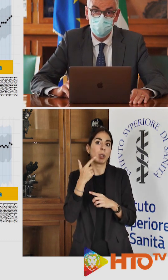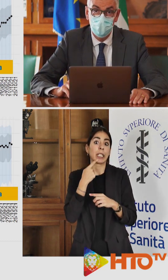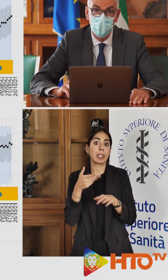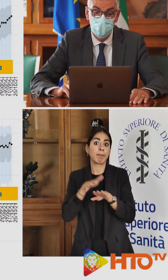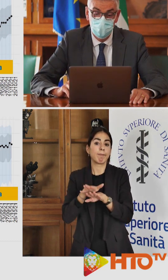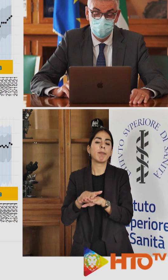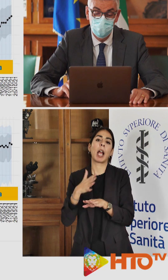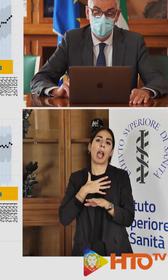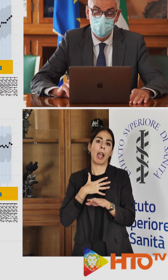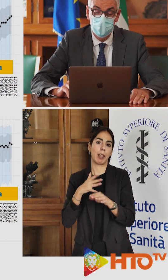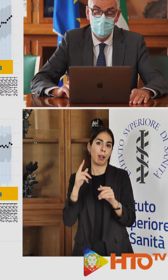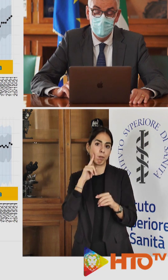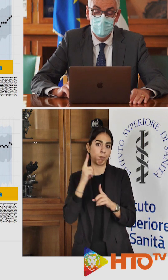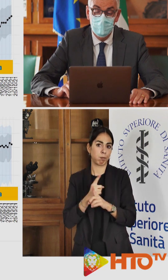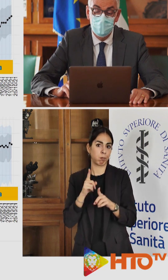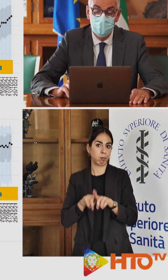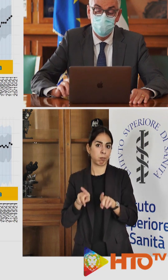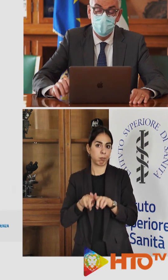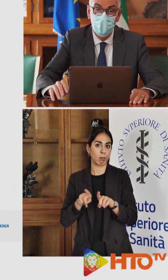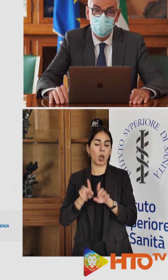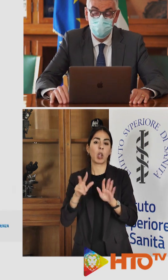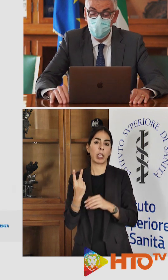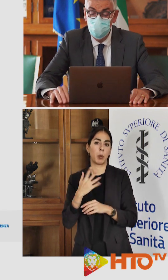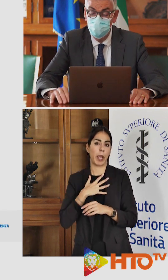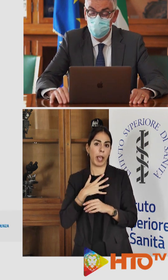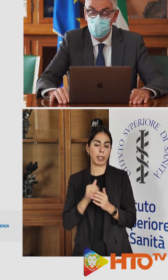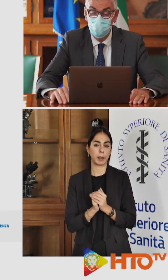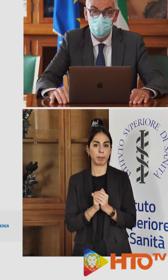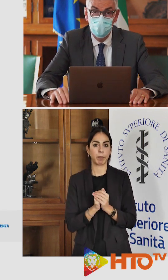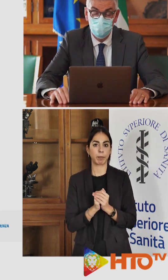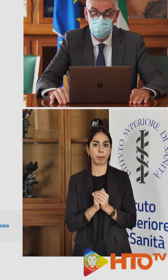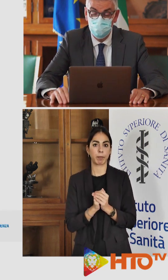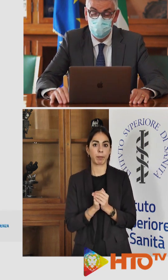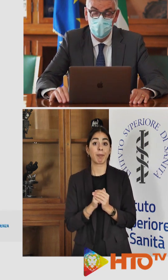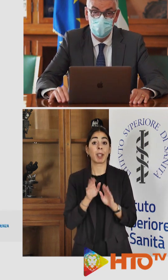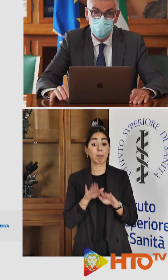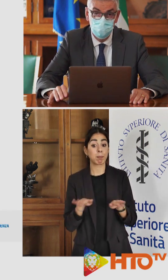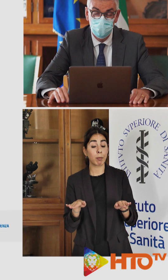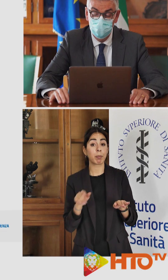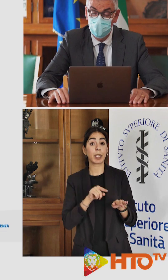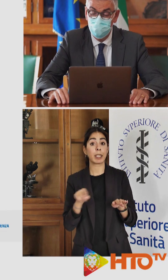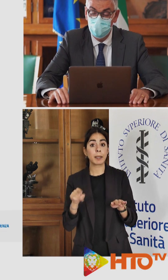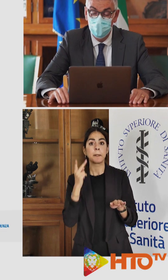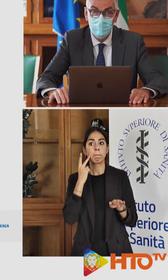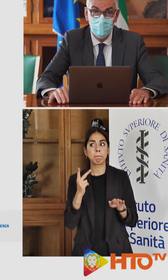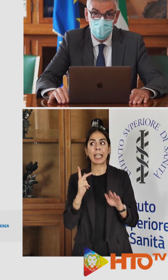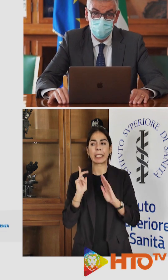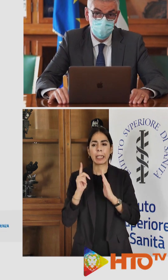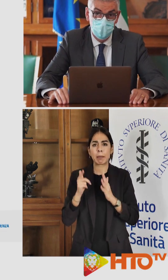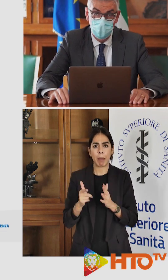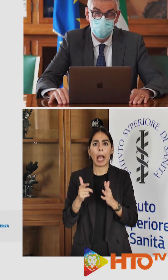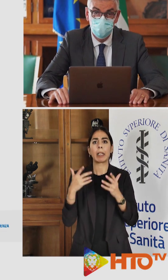dell'infezione ed è pari a 82 anni. I casi pediatrici mostrano che dopo settimane di controllo e decrescita